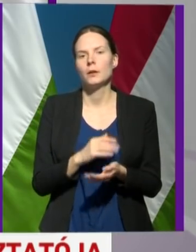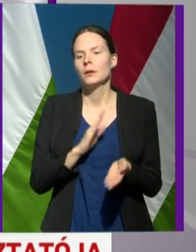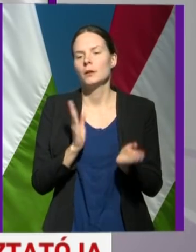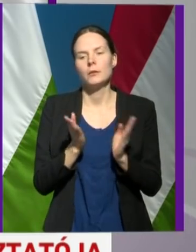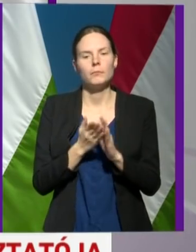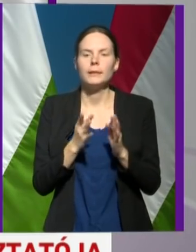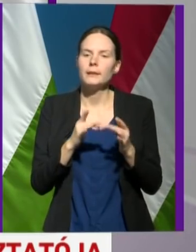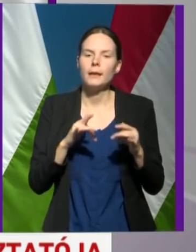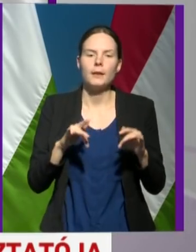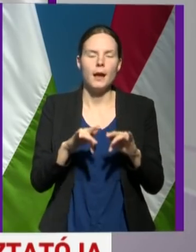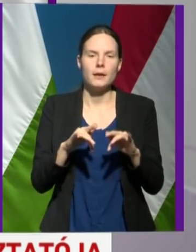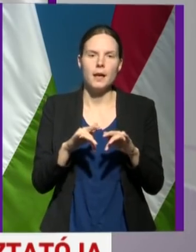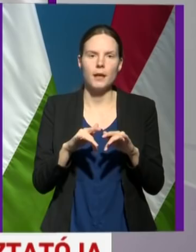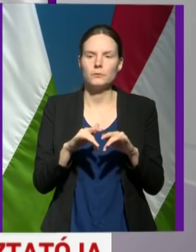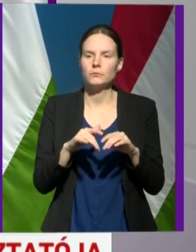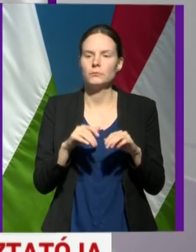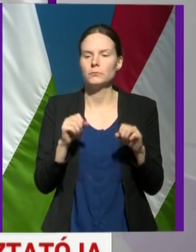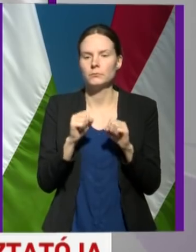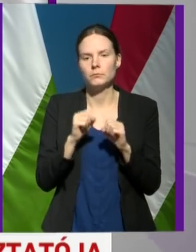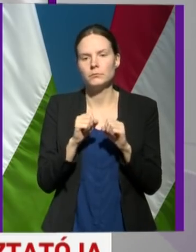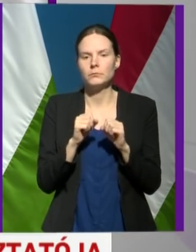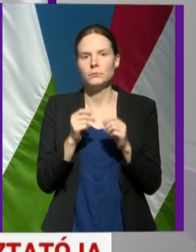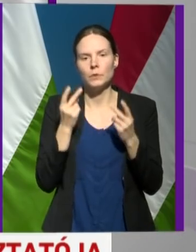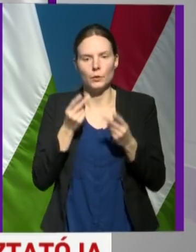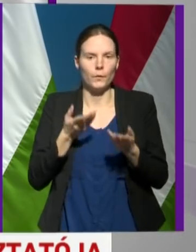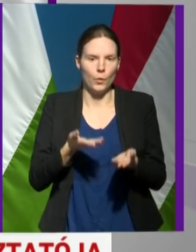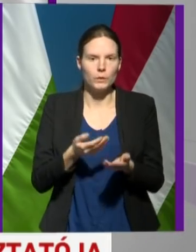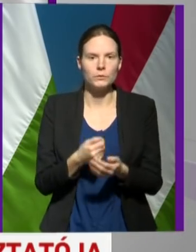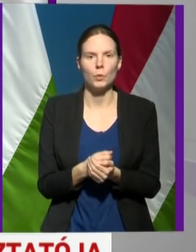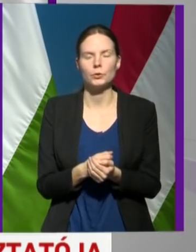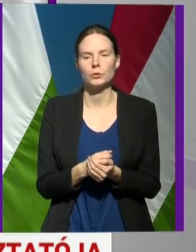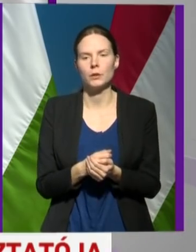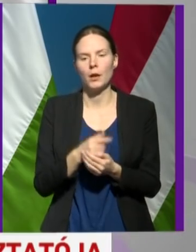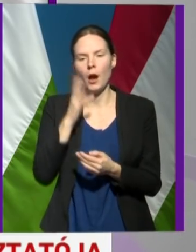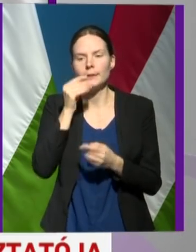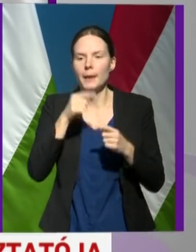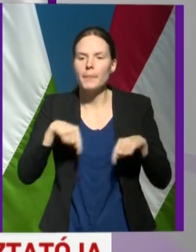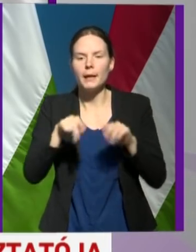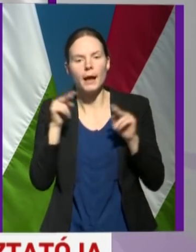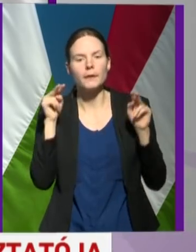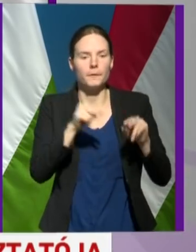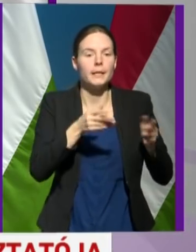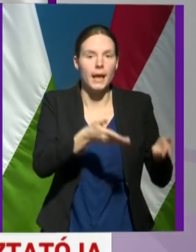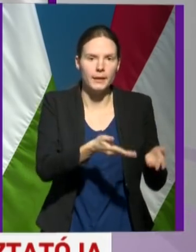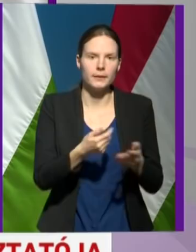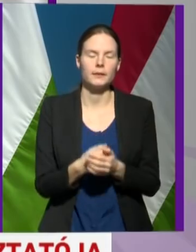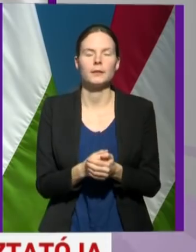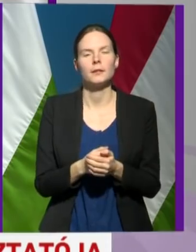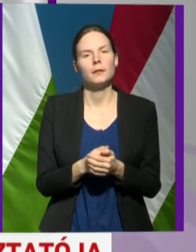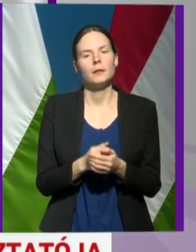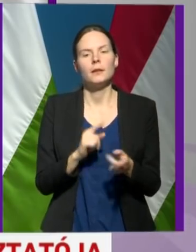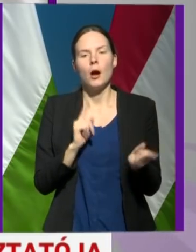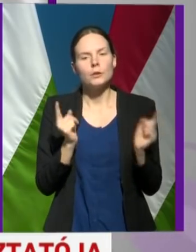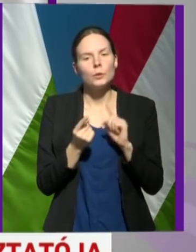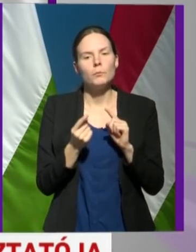különös figyelemre serkenti tulajdonképpen az embereket. Azonban éppen az